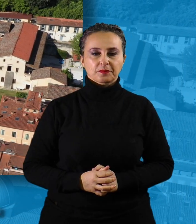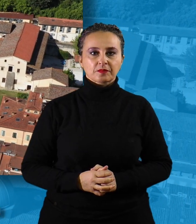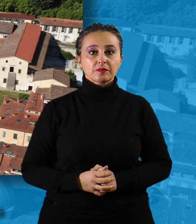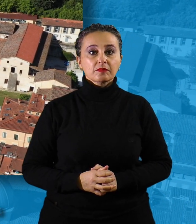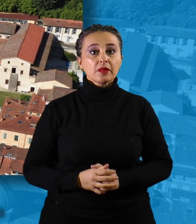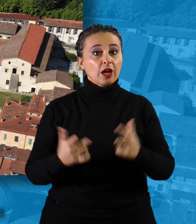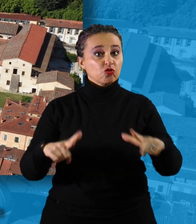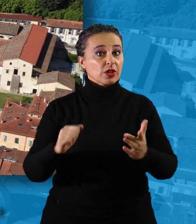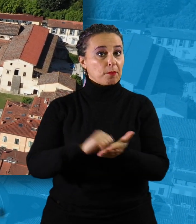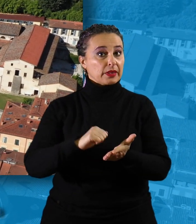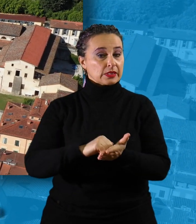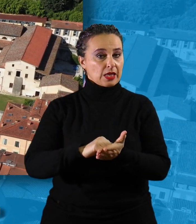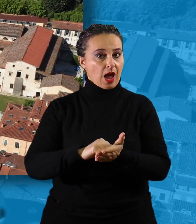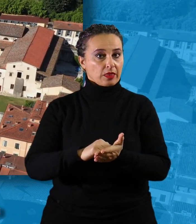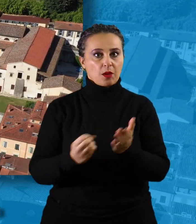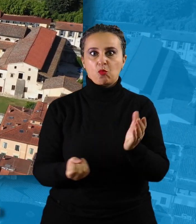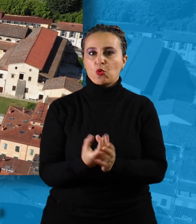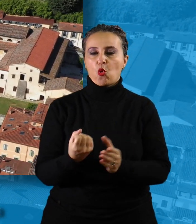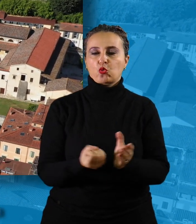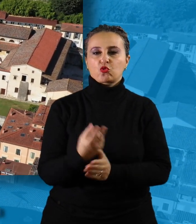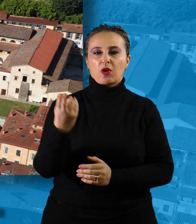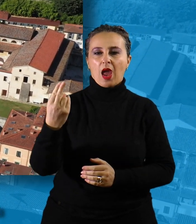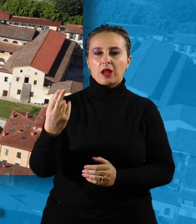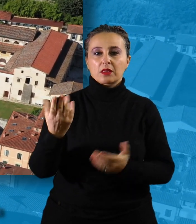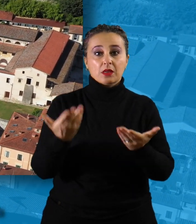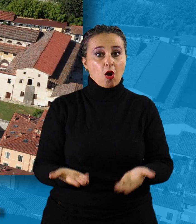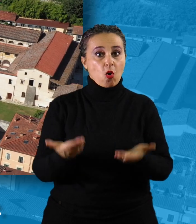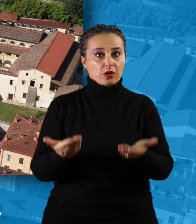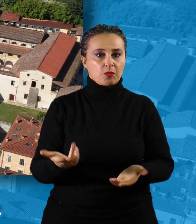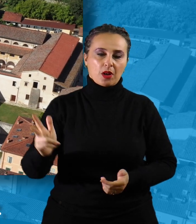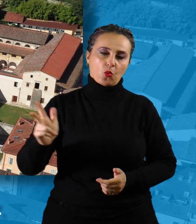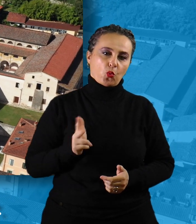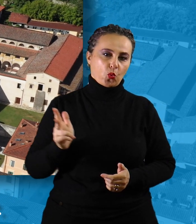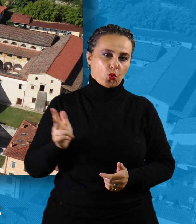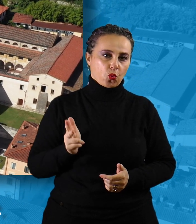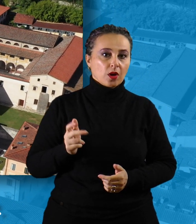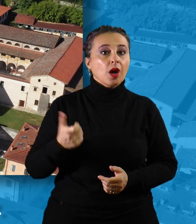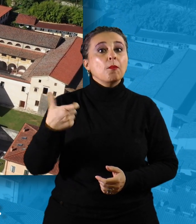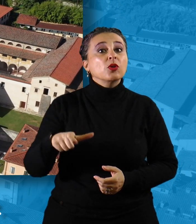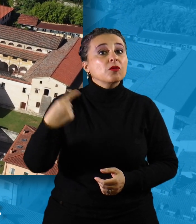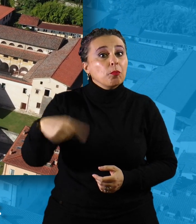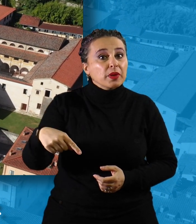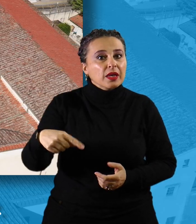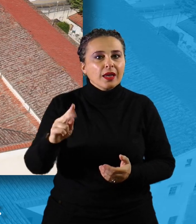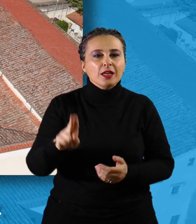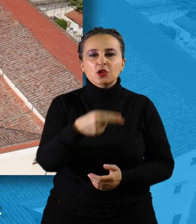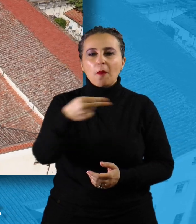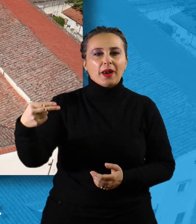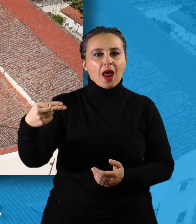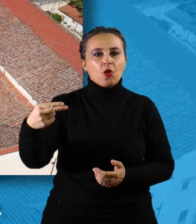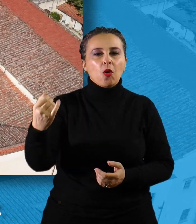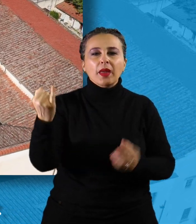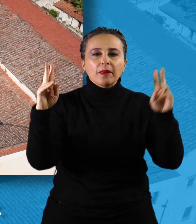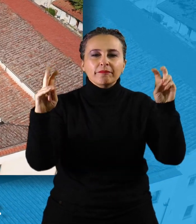Pietra Santa è la culla della produzione artistica contemporanea, un tempio di cultura conosciuto anche con il nome di